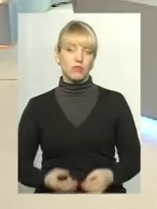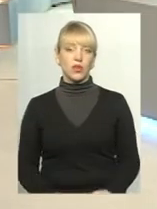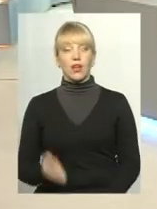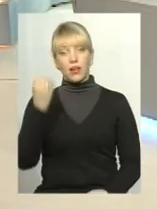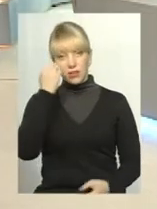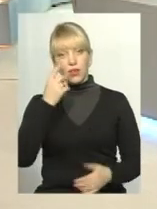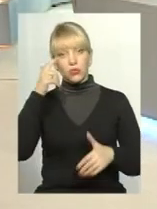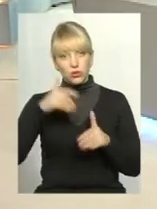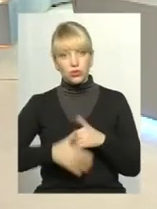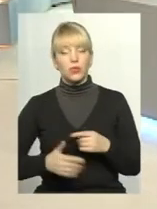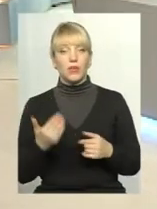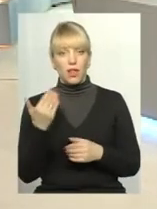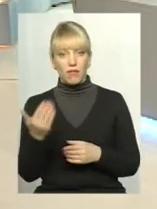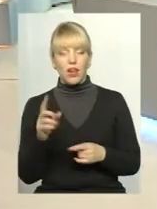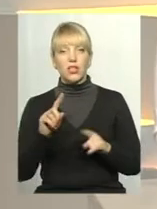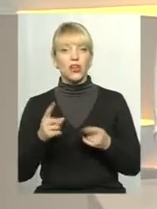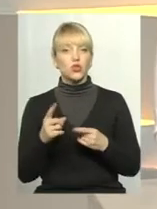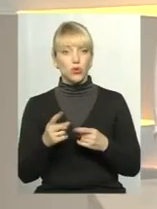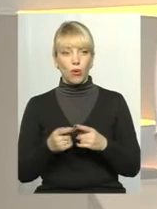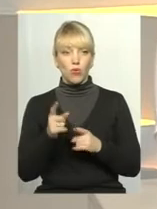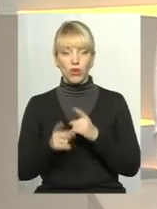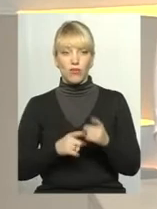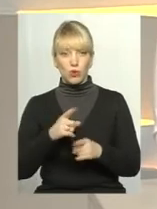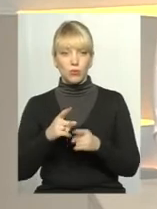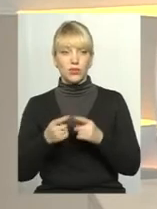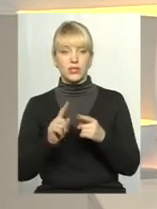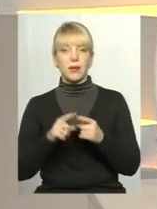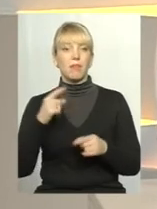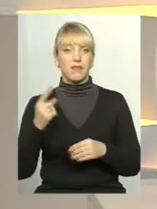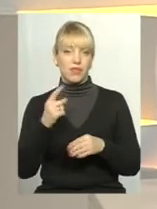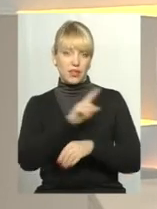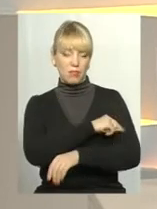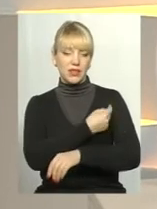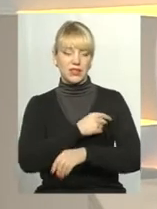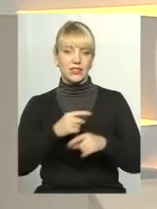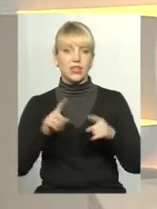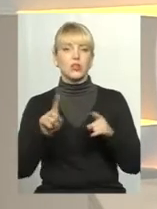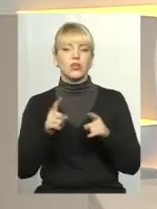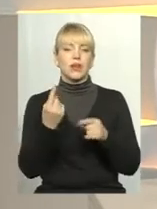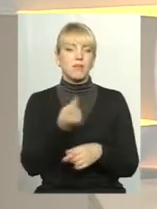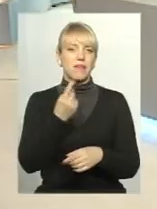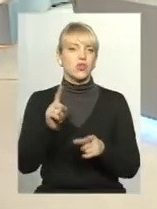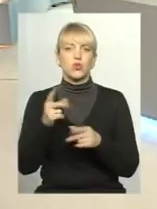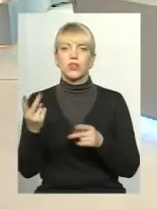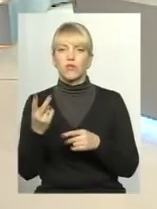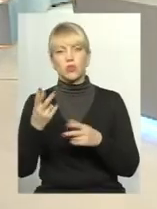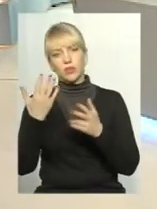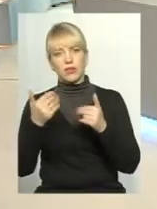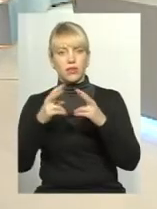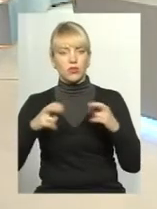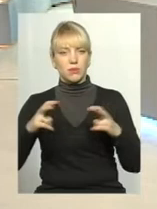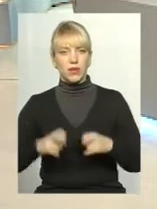Скажіть, а чому в першу чергу реформується саме система цієї первинної медицини? І що таке первинна, що таке вторина? Давайте розповідаємо.